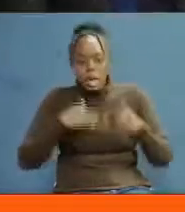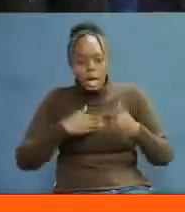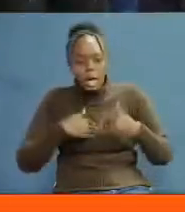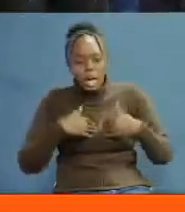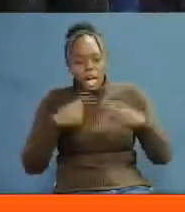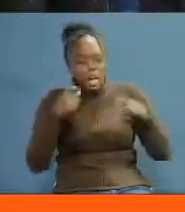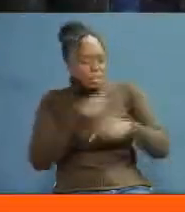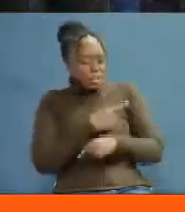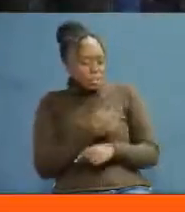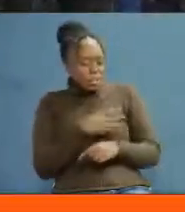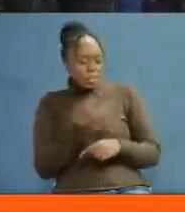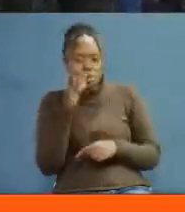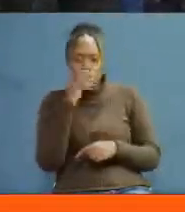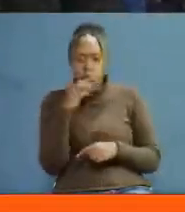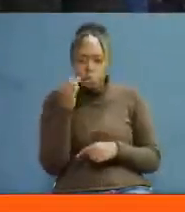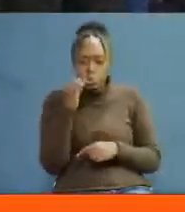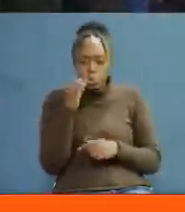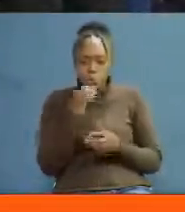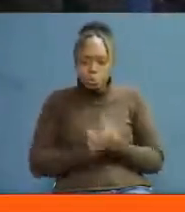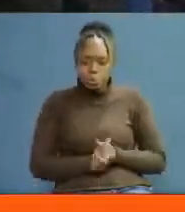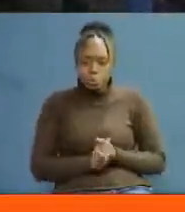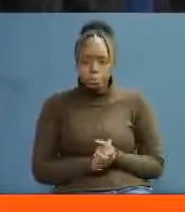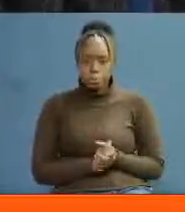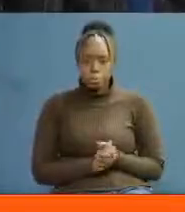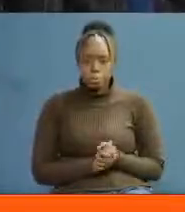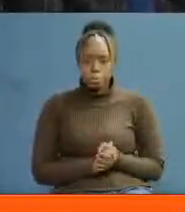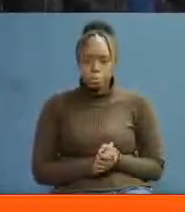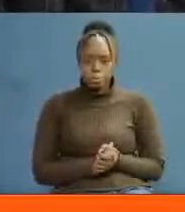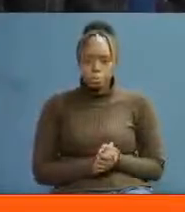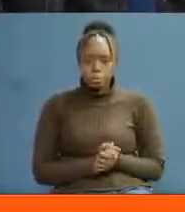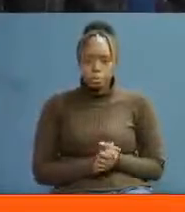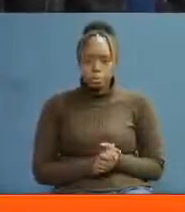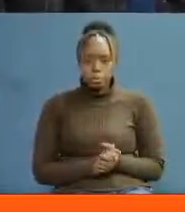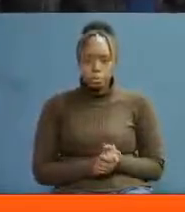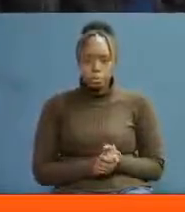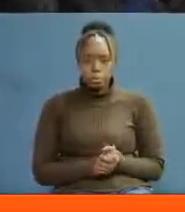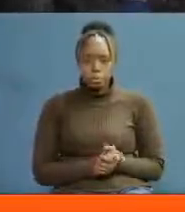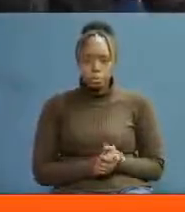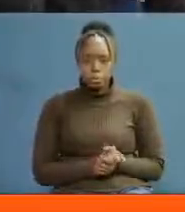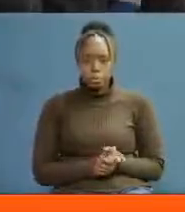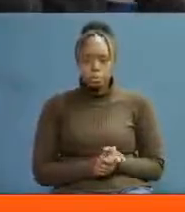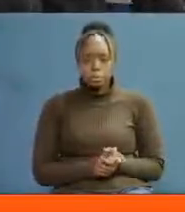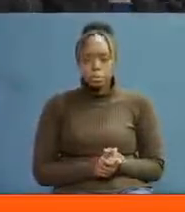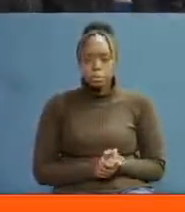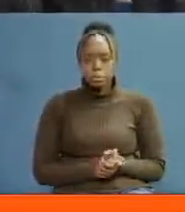hatari ya miadarati Emmanuel Kutosi, uninga KU